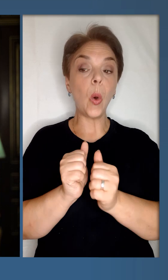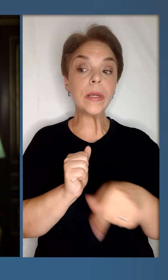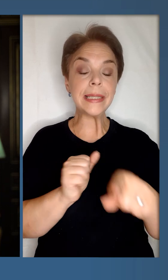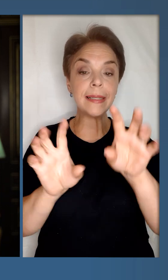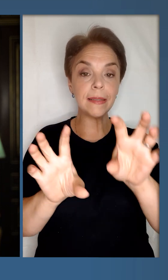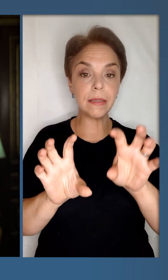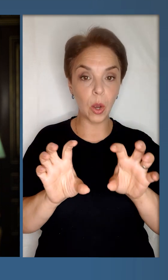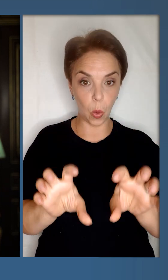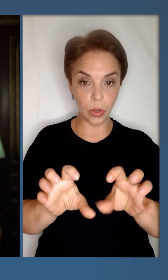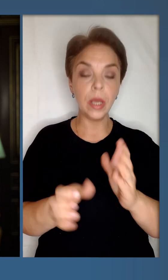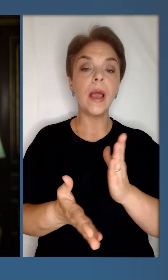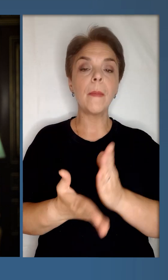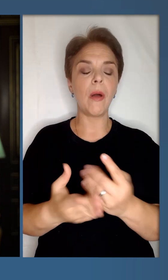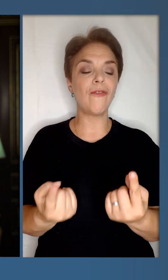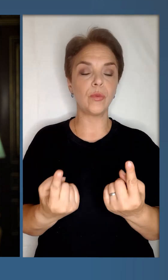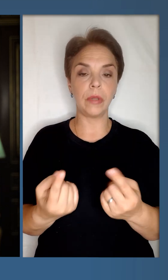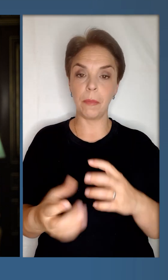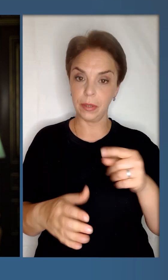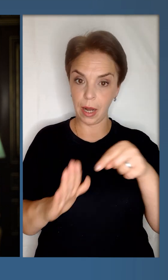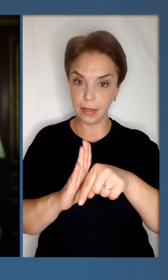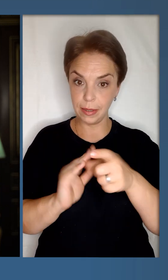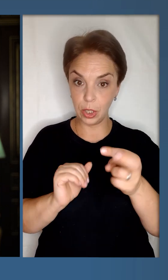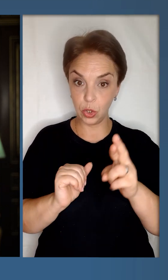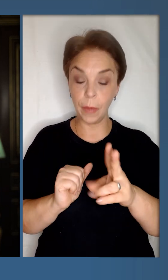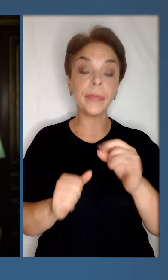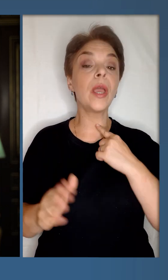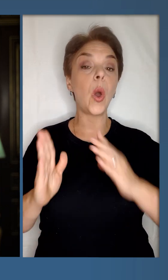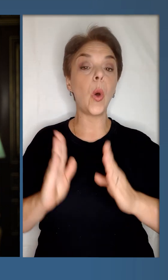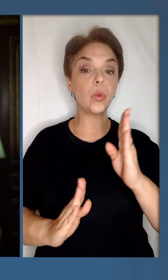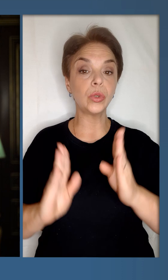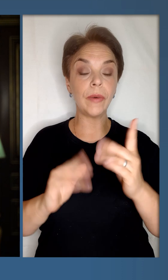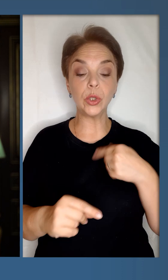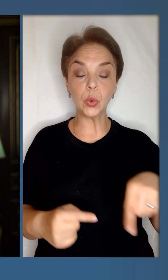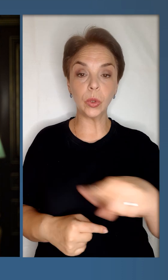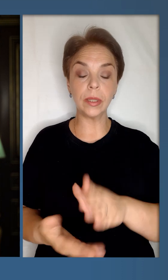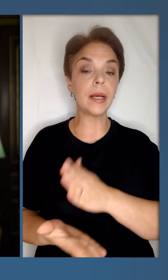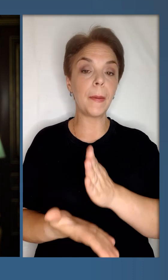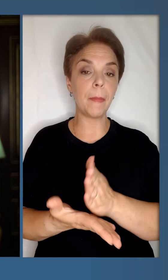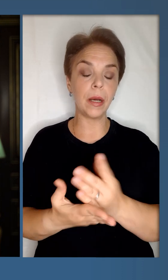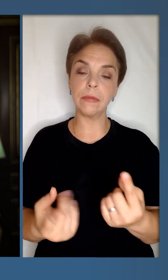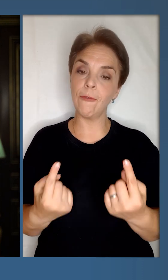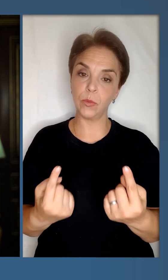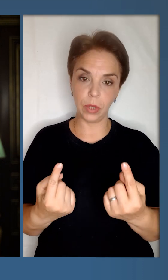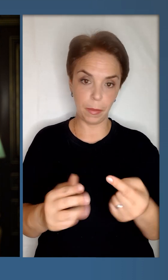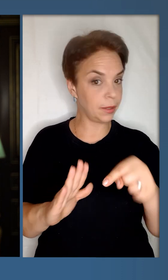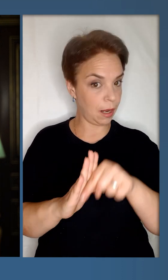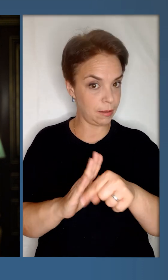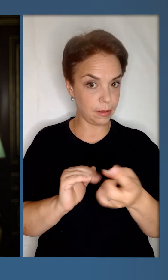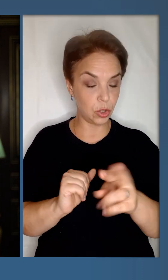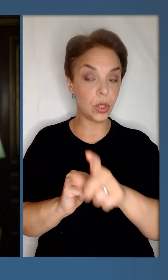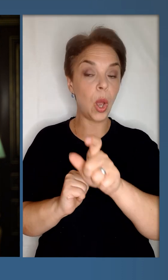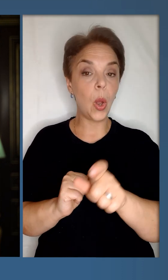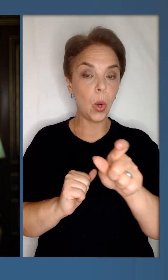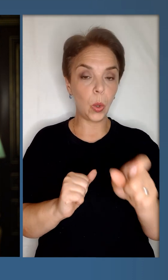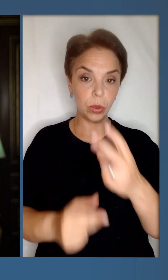Кожен із цих законів має фундаментальне значення. І голосування щодо них матиме фундаментальне